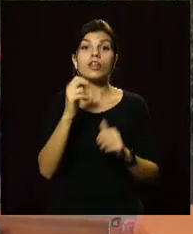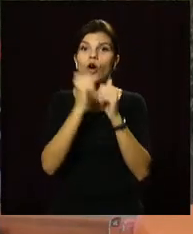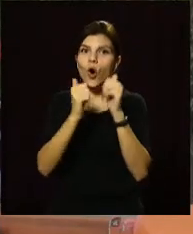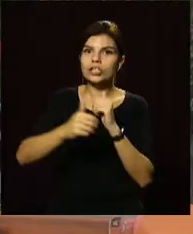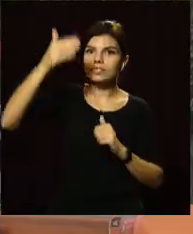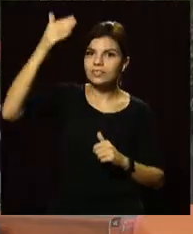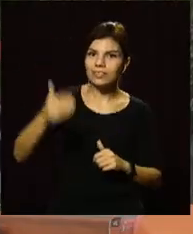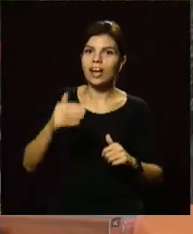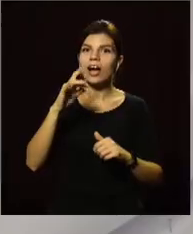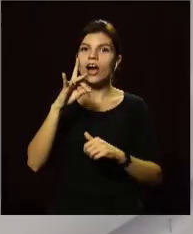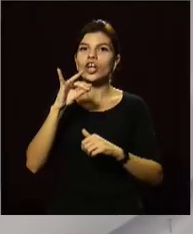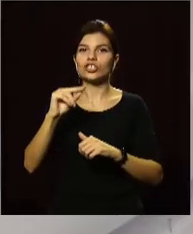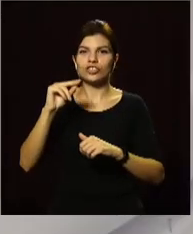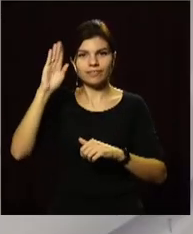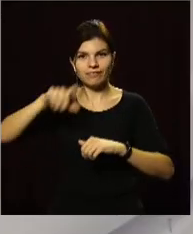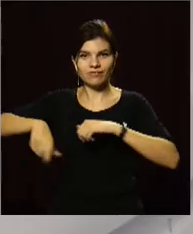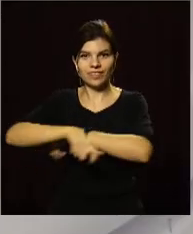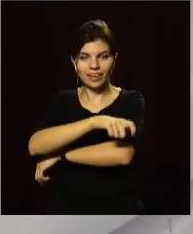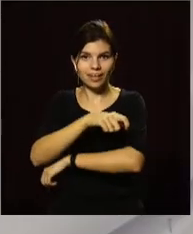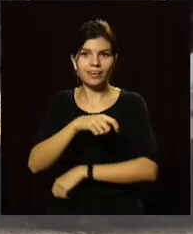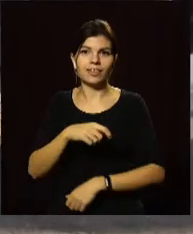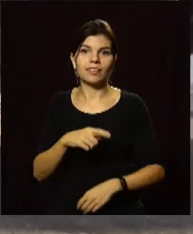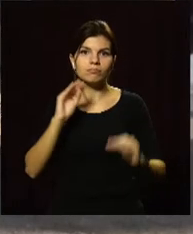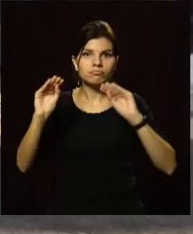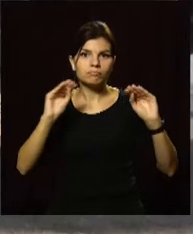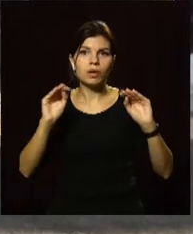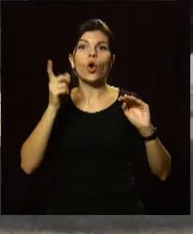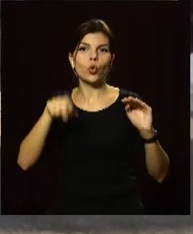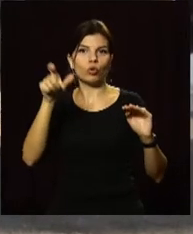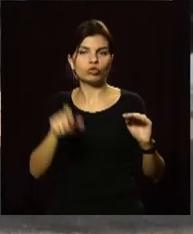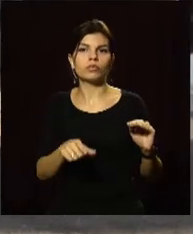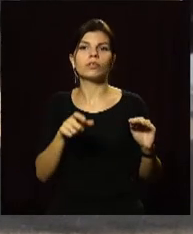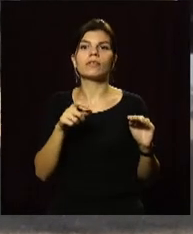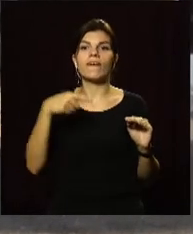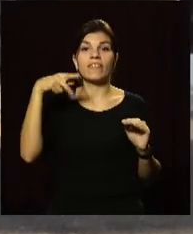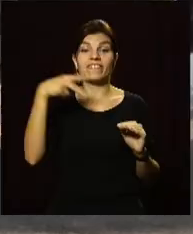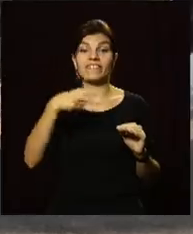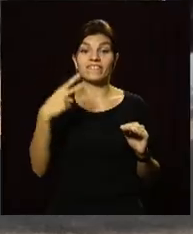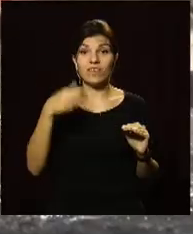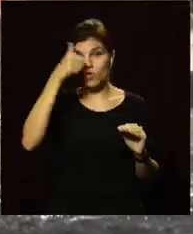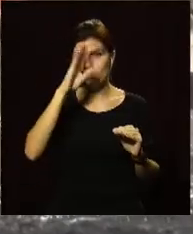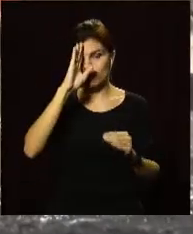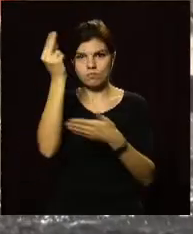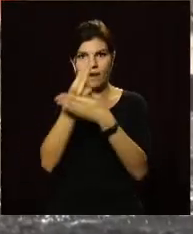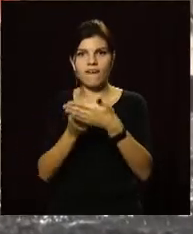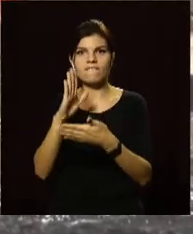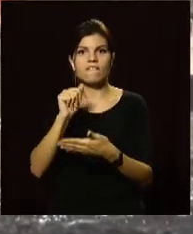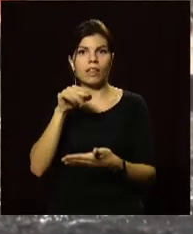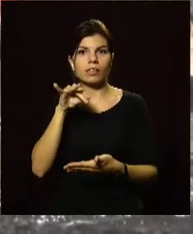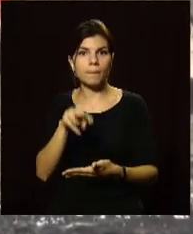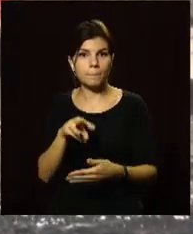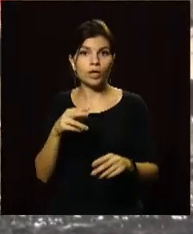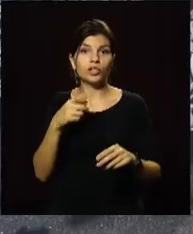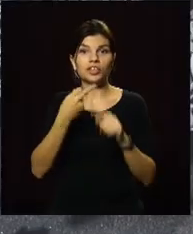кожній стіні будівлі річ вокзалу народжувалося мистецтво. Зробив свій внесок в історію Гогольфесту 2020 і художник Вадим.